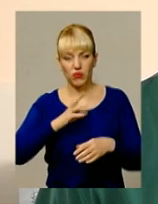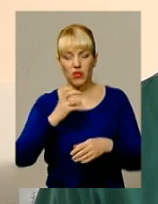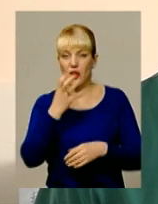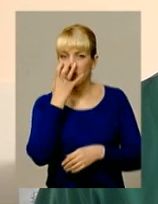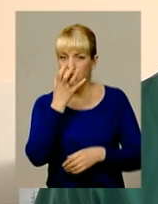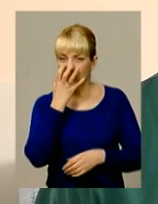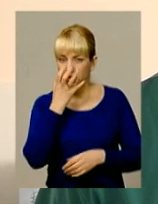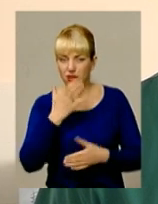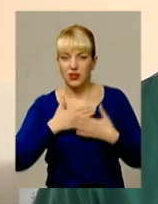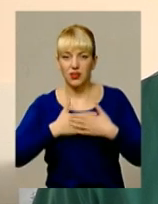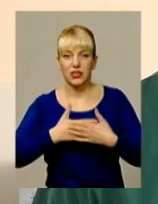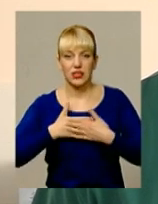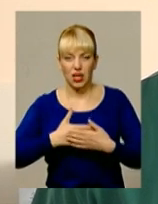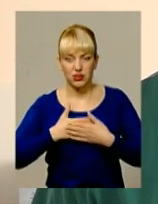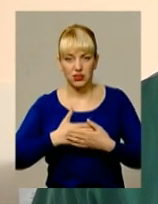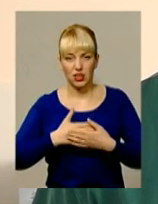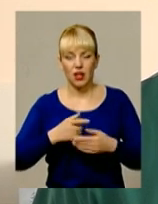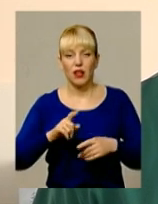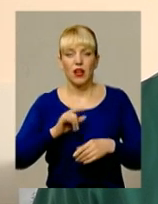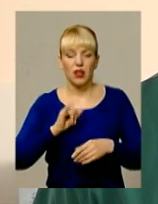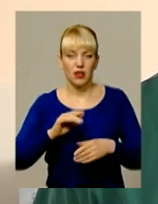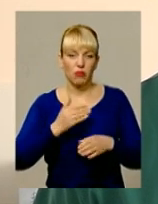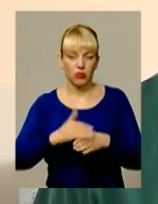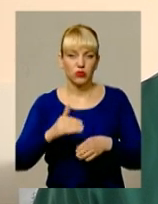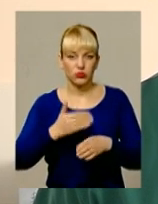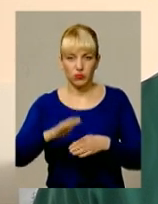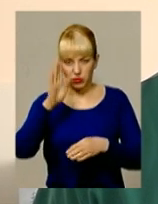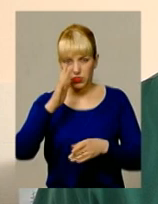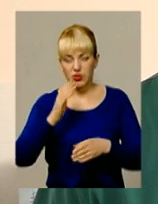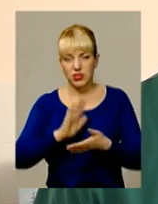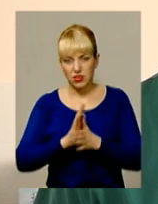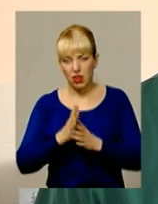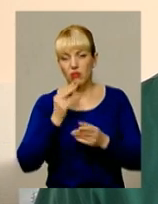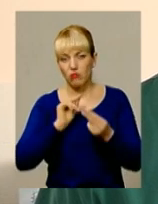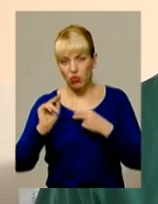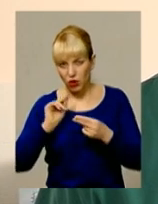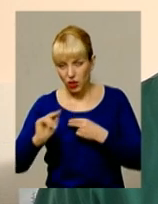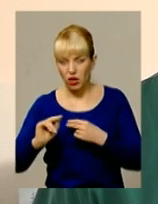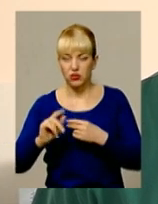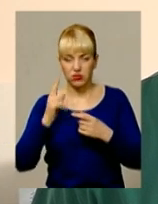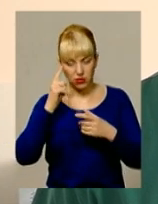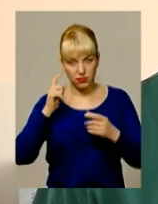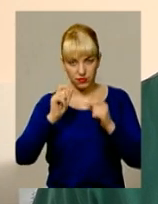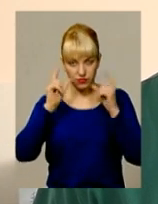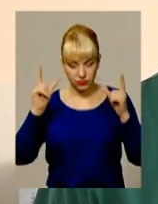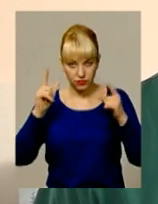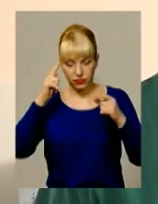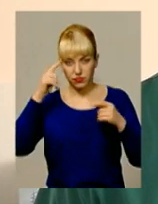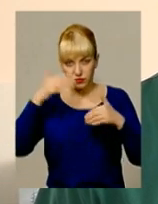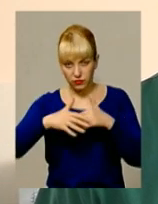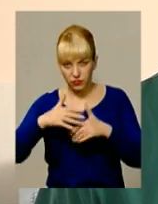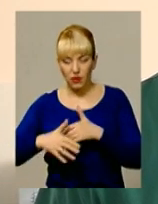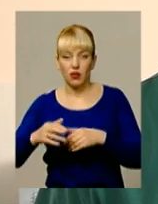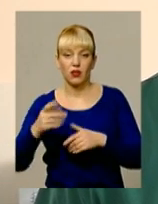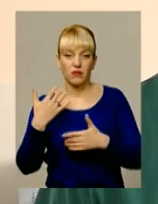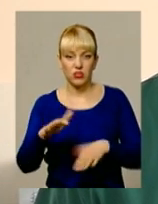інтенсивної терапії. Поступово стан хворого покращився, хворий прийшов до свідомості, відключений від апарата